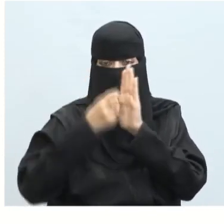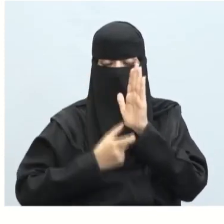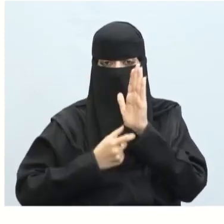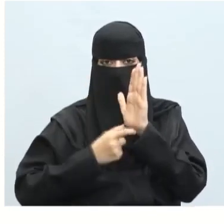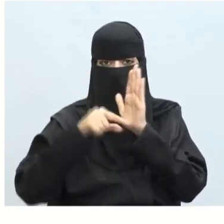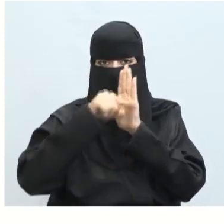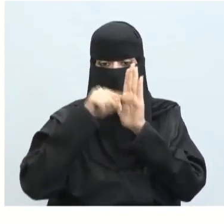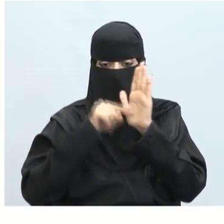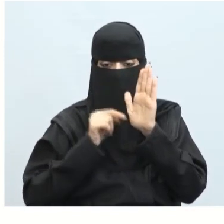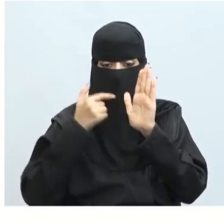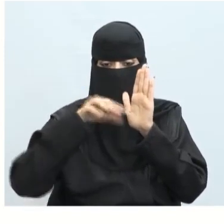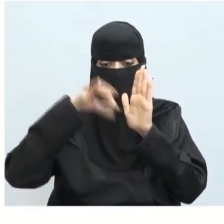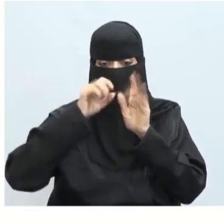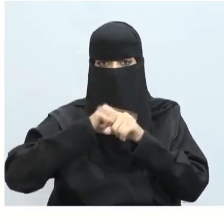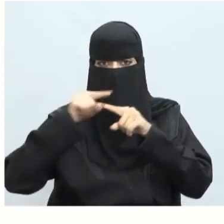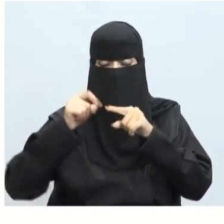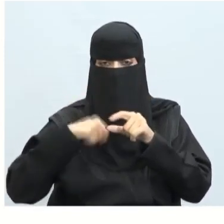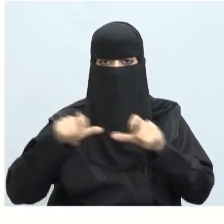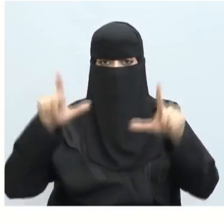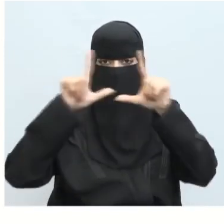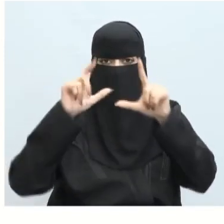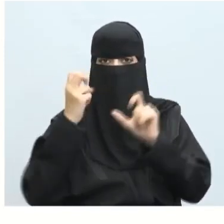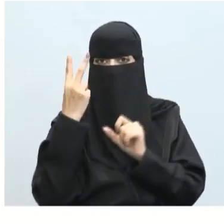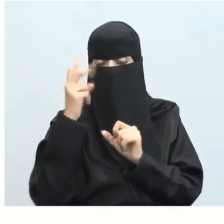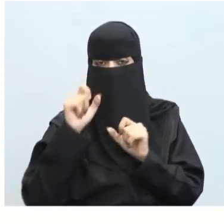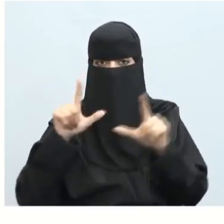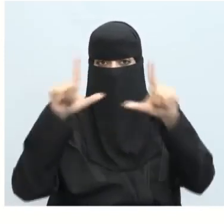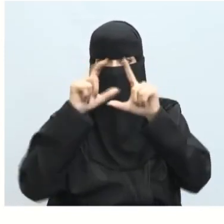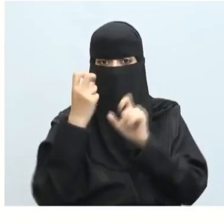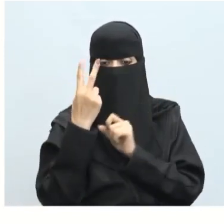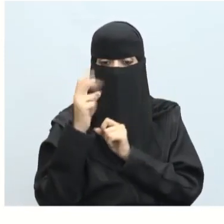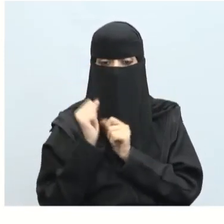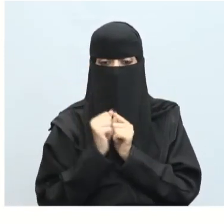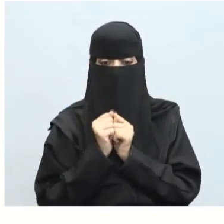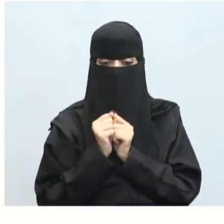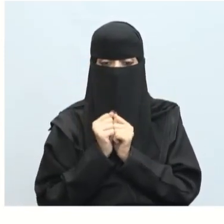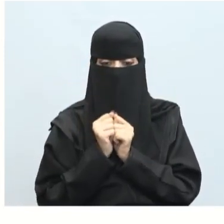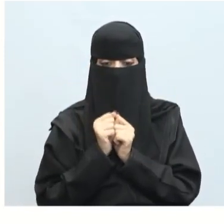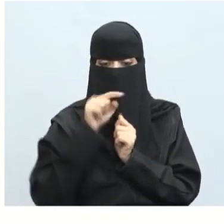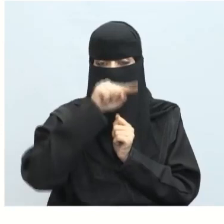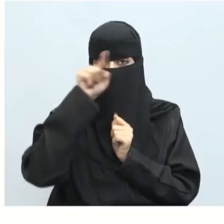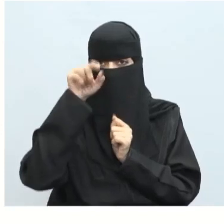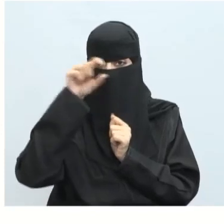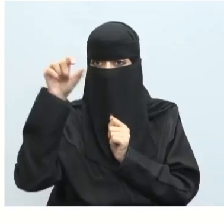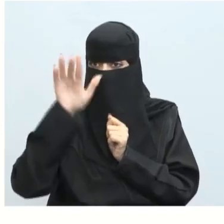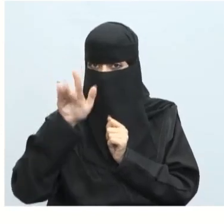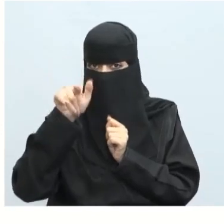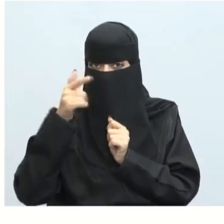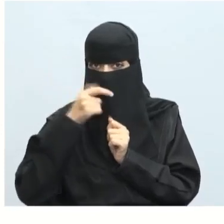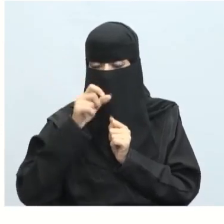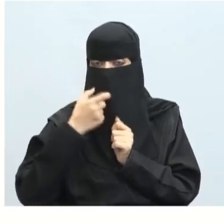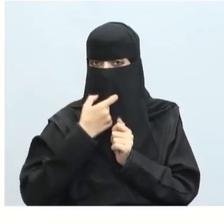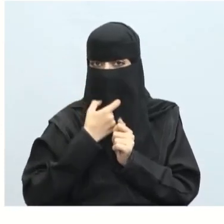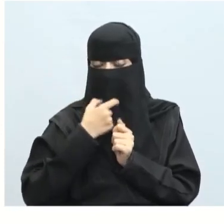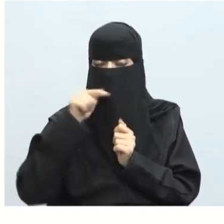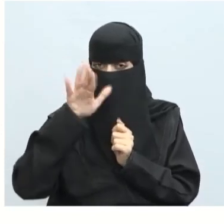قائمة الخيارات إلى سكرين 2 نلاحظ لدينا هنا الرياض موجودة لدينا